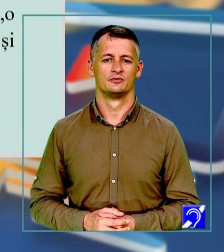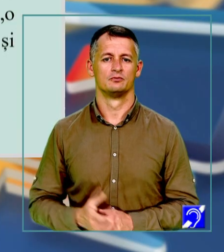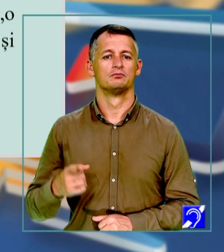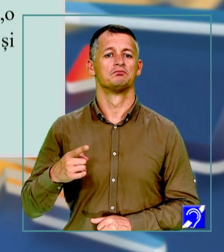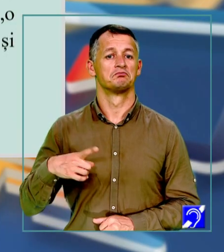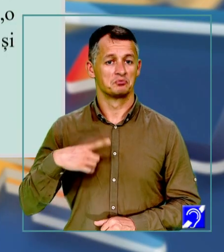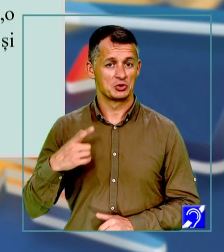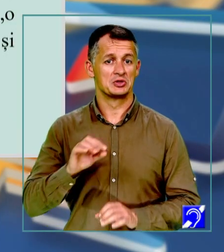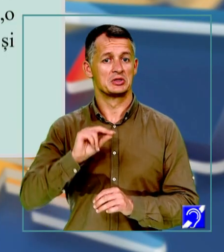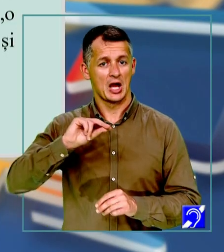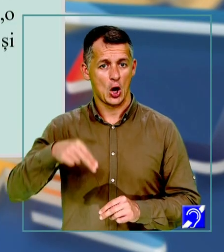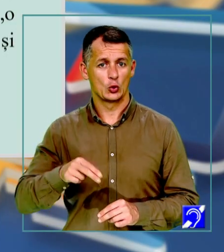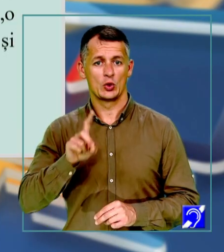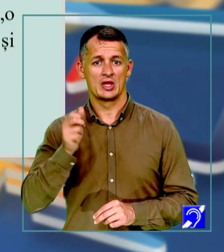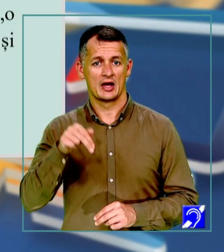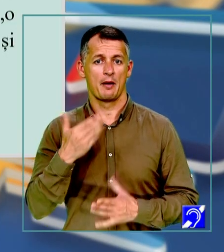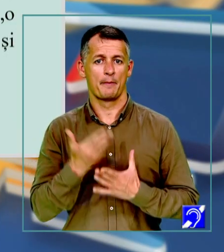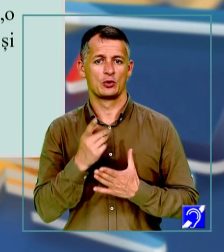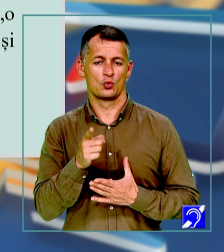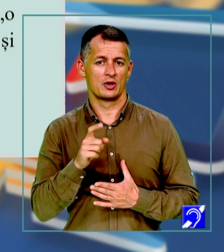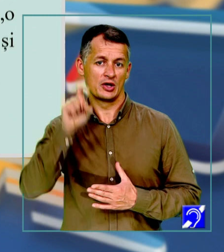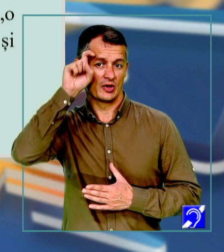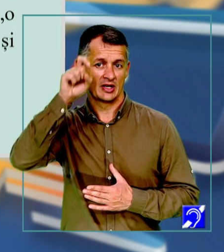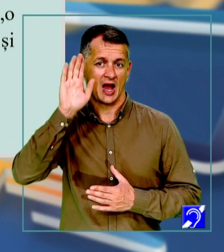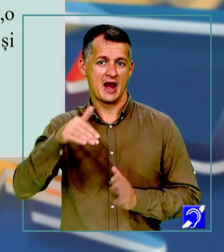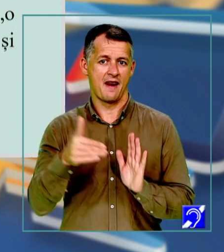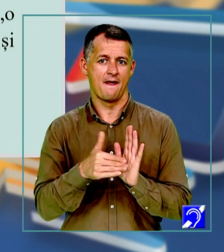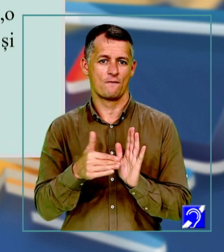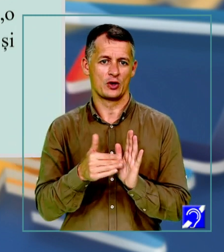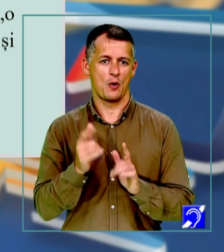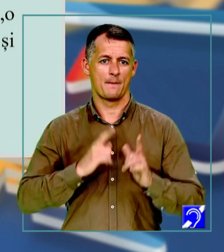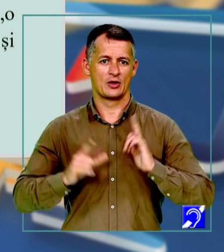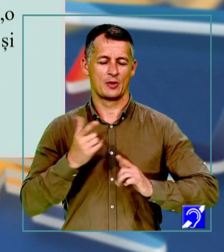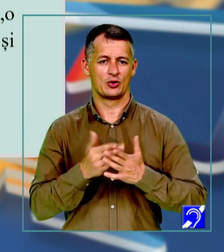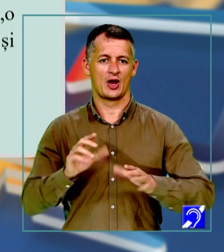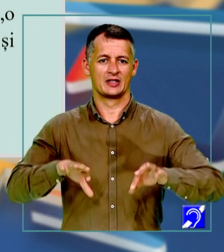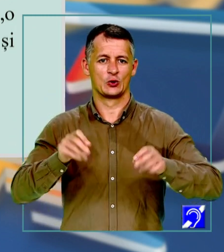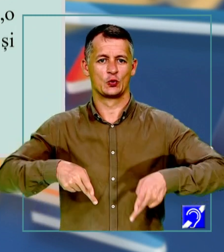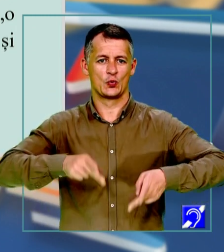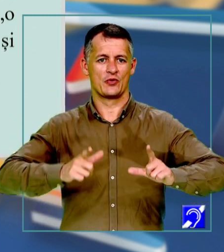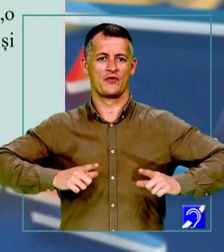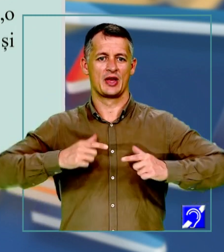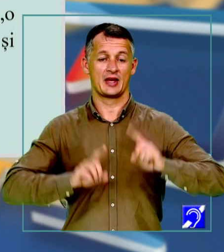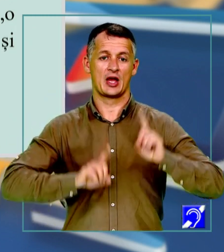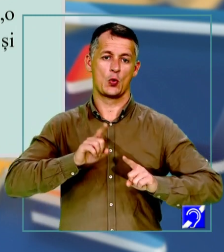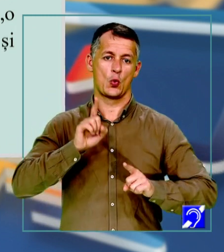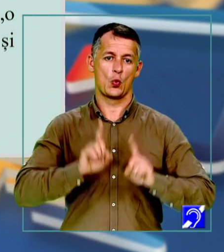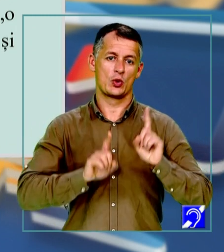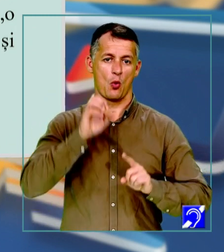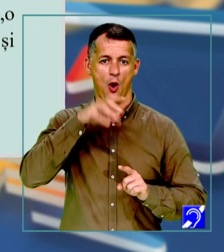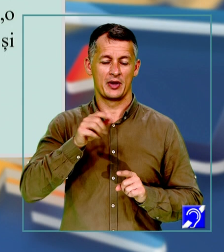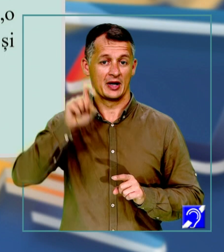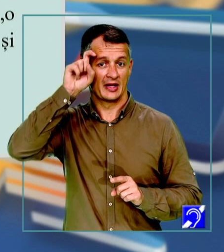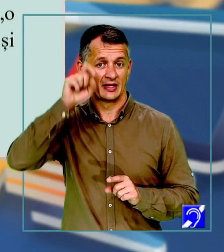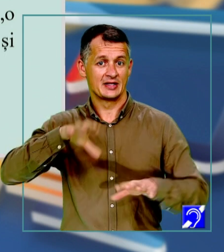Sunt de acord cu Dan, deoarece cred că ai nevoie de o pasiune pentru a-ți găsi drumul în viață. Chiar dacă unii oameni cred că îți